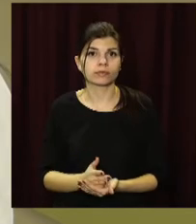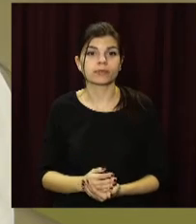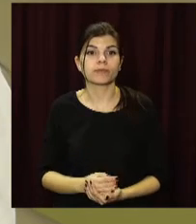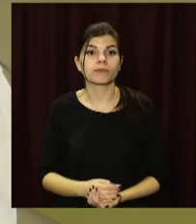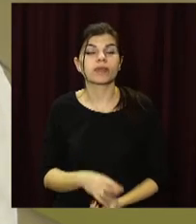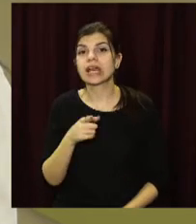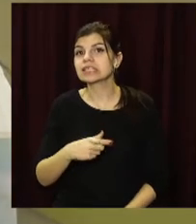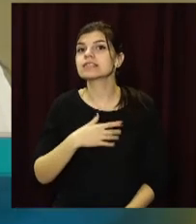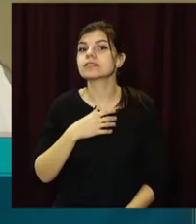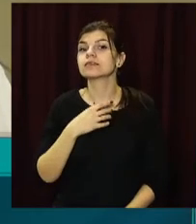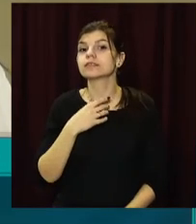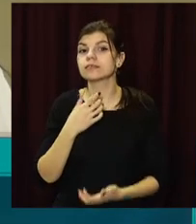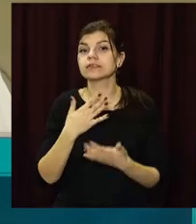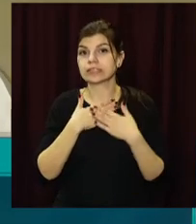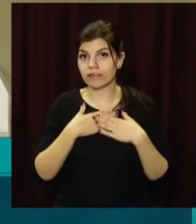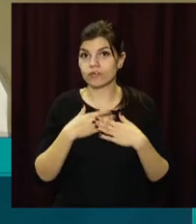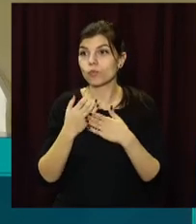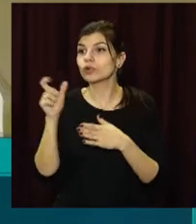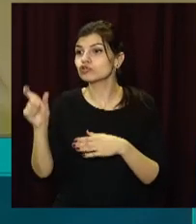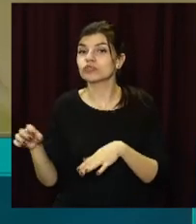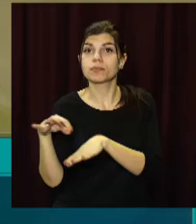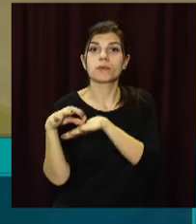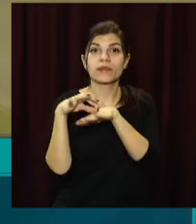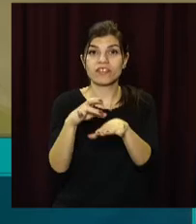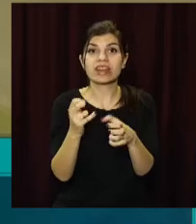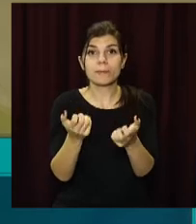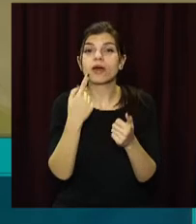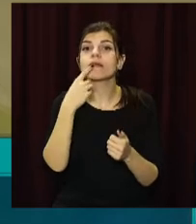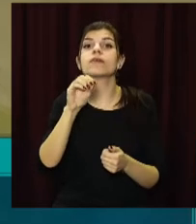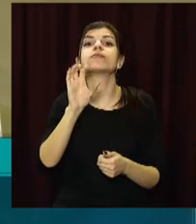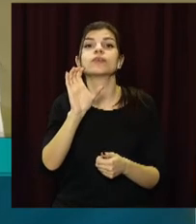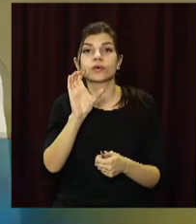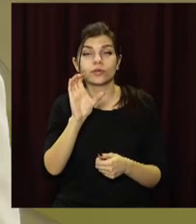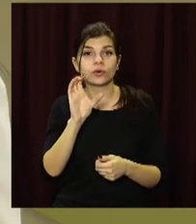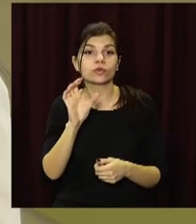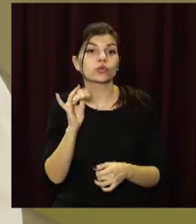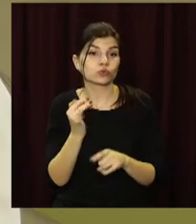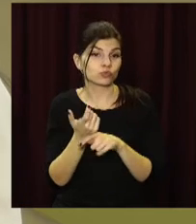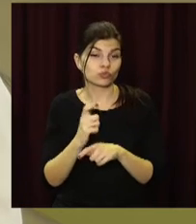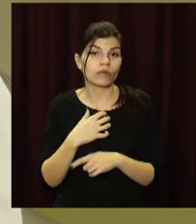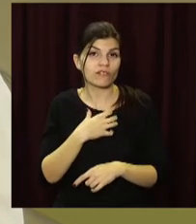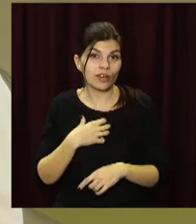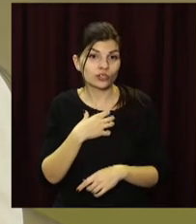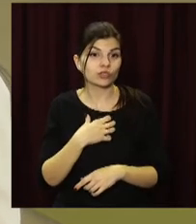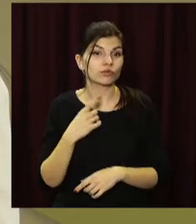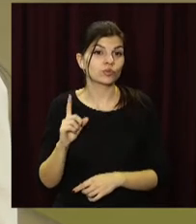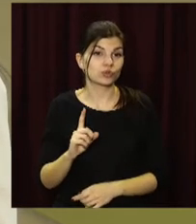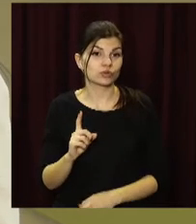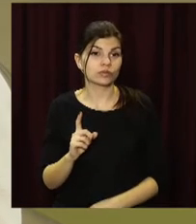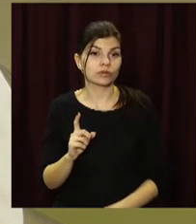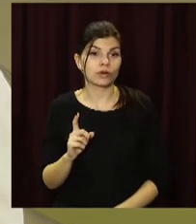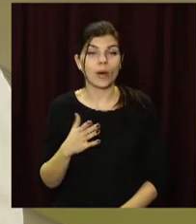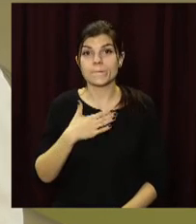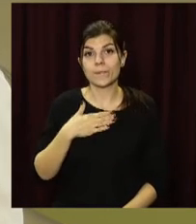Він задоволений день на прийом до лікара і ротик відкриває. Дуже важливо, що у